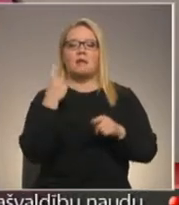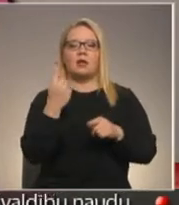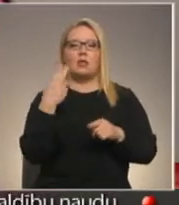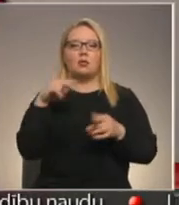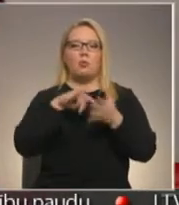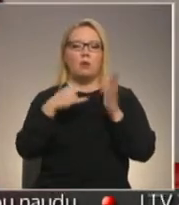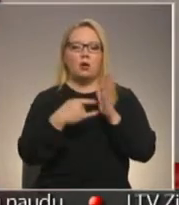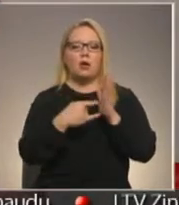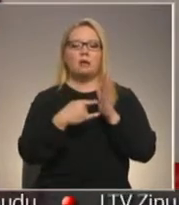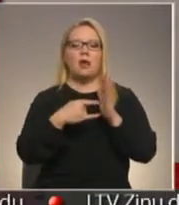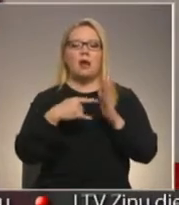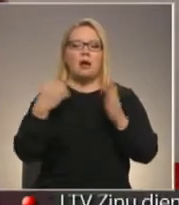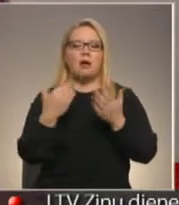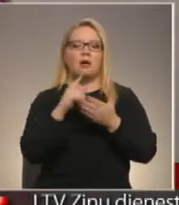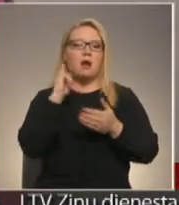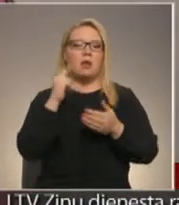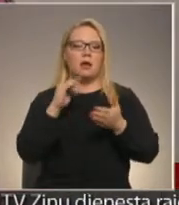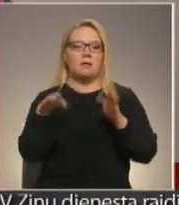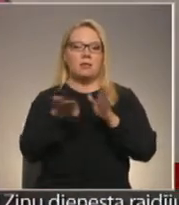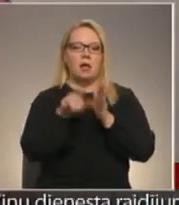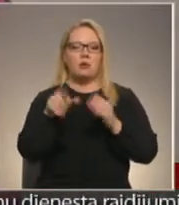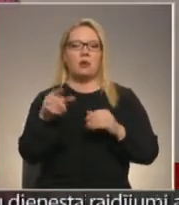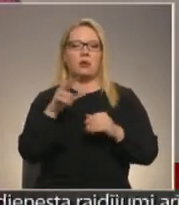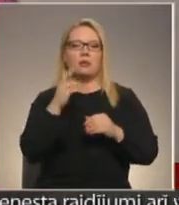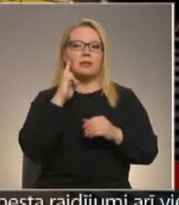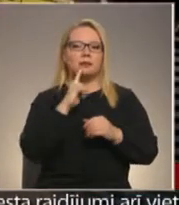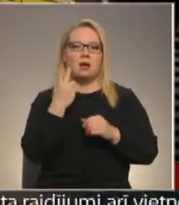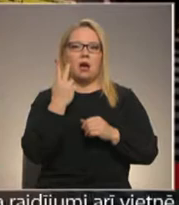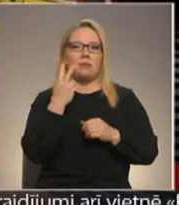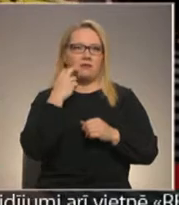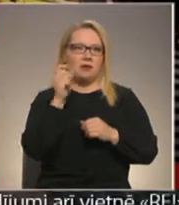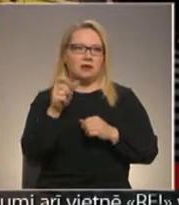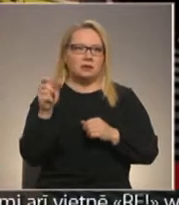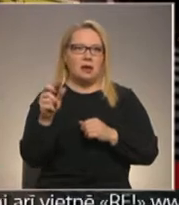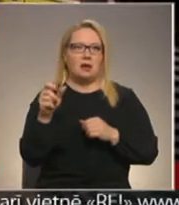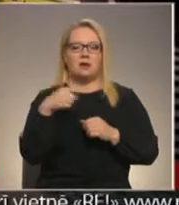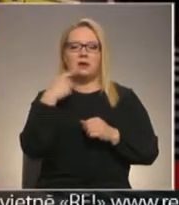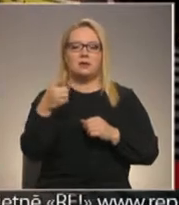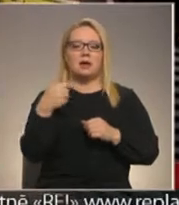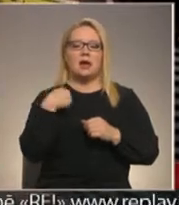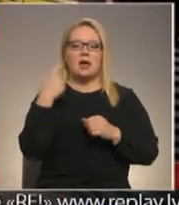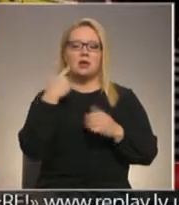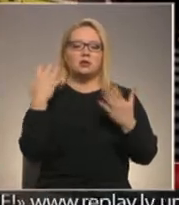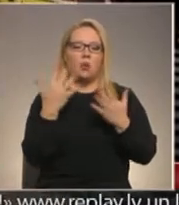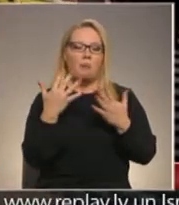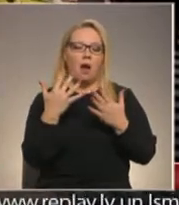projekta jaunākajiem dalībniecēm, kurai nedzirdīgi ir apivēcāki. Es domāju, ka tā, jo